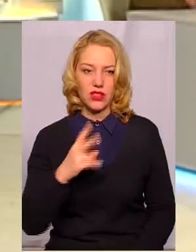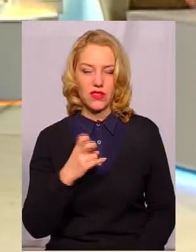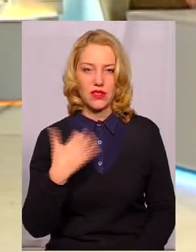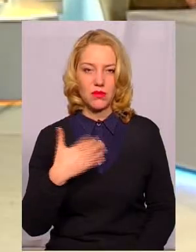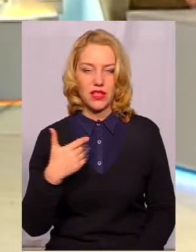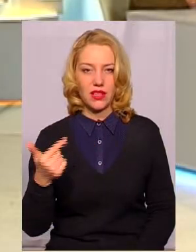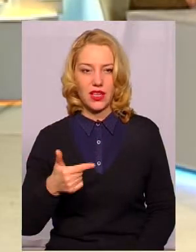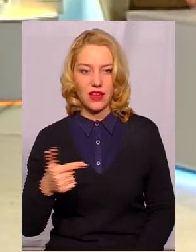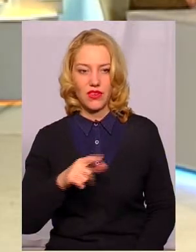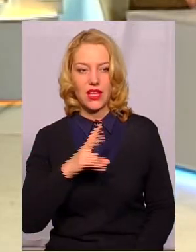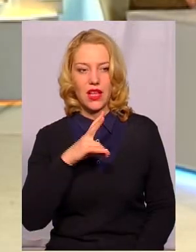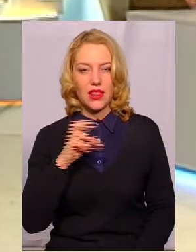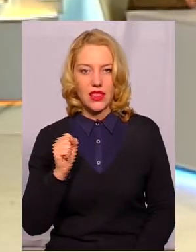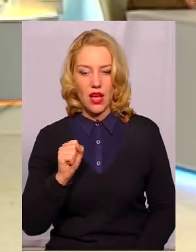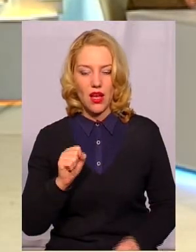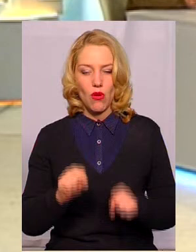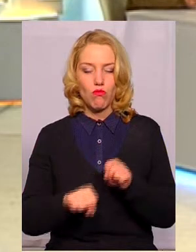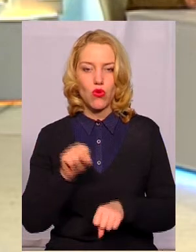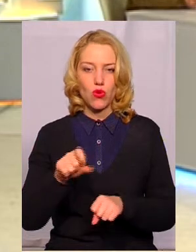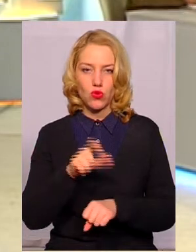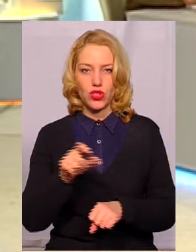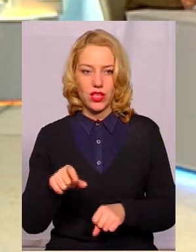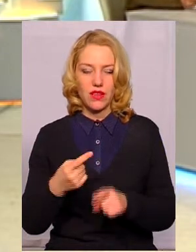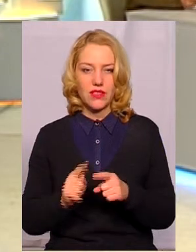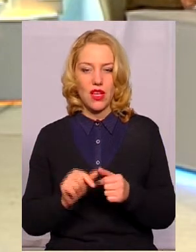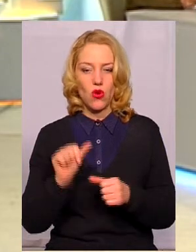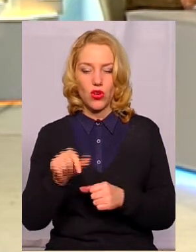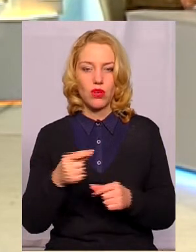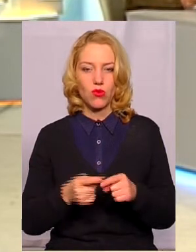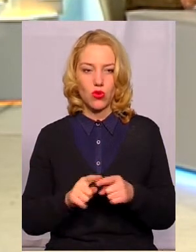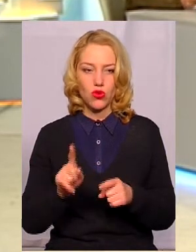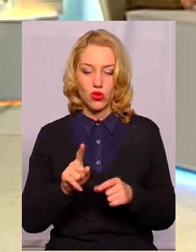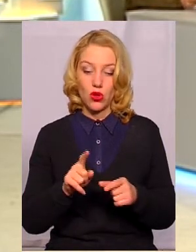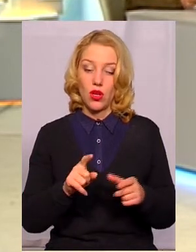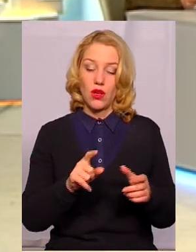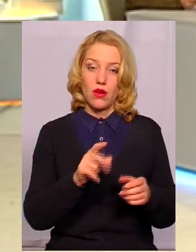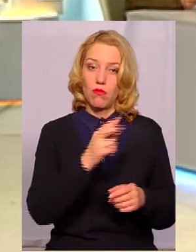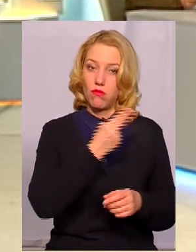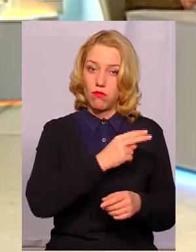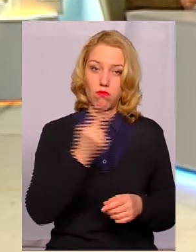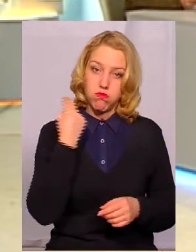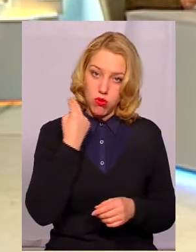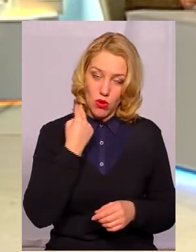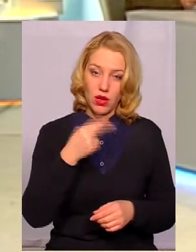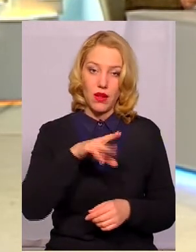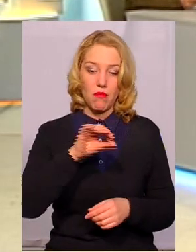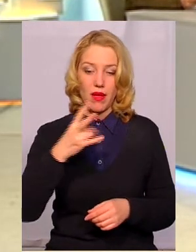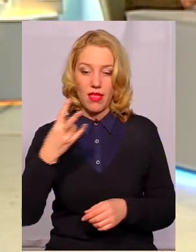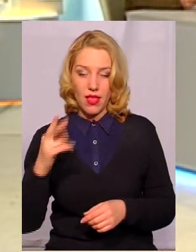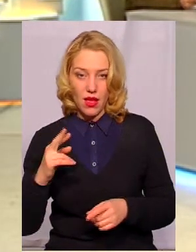гривень на порушників. Це крім того, що йдуть на рахування і пені, і все.